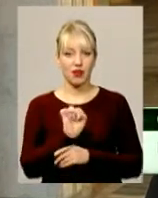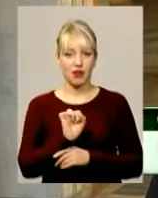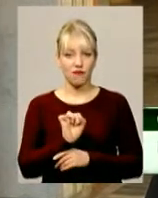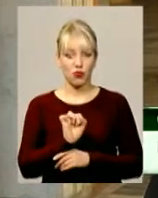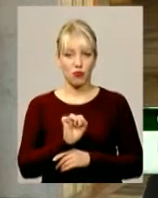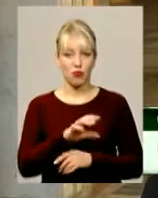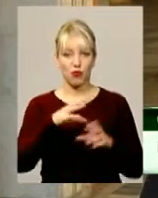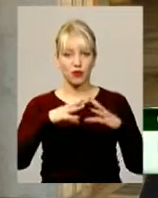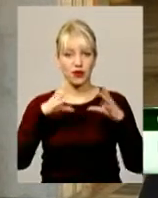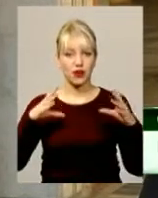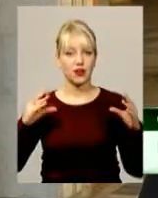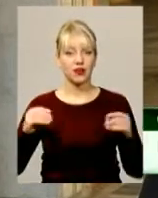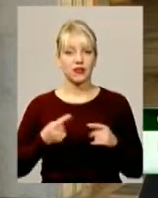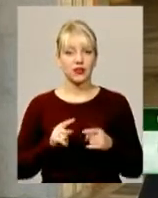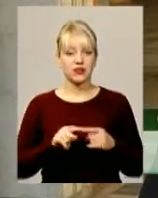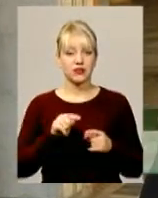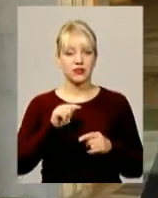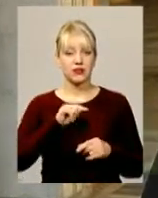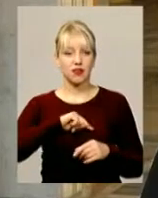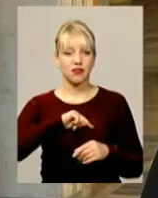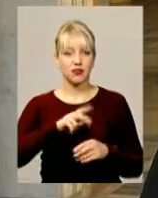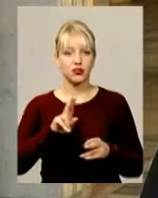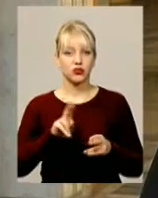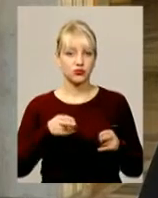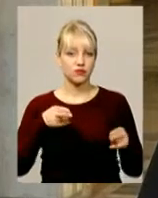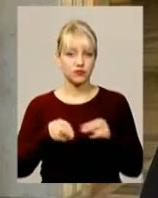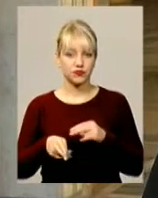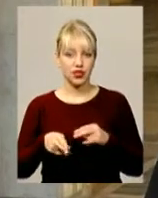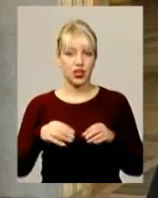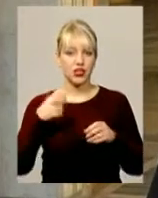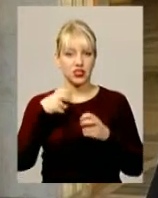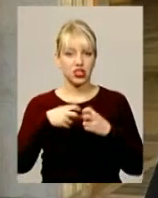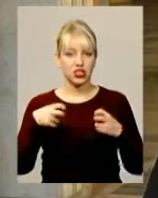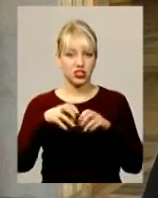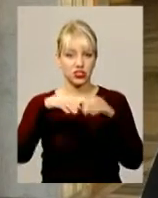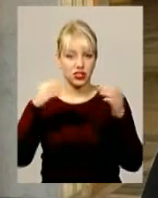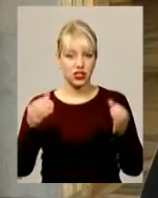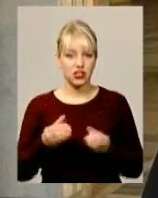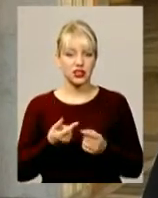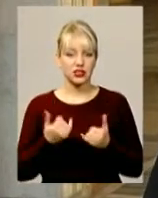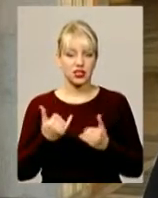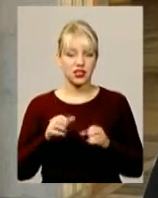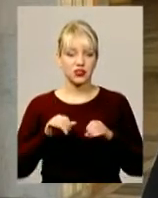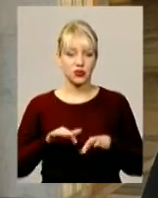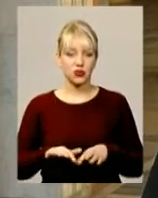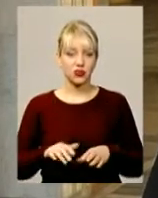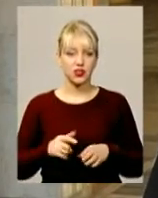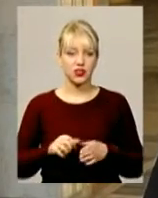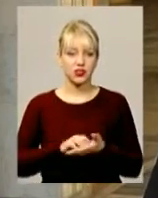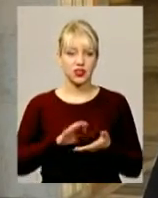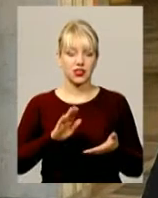Пошкодження несе з собою характер – це порізали шини. Наразі подія зареєстрована в ЄО,